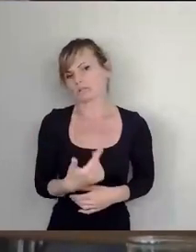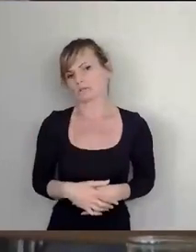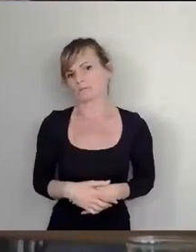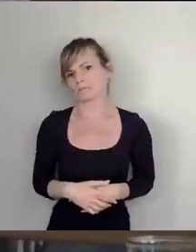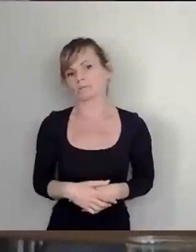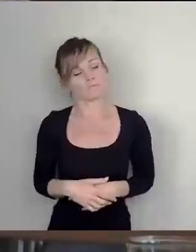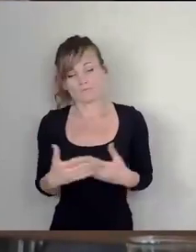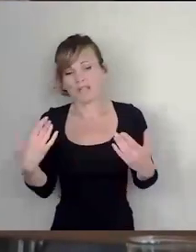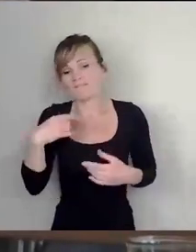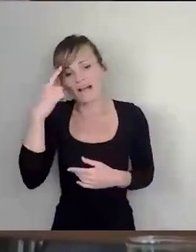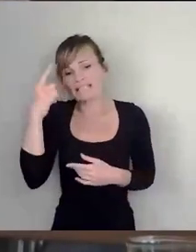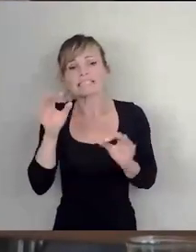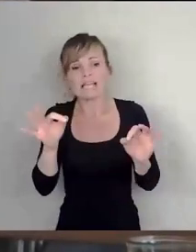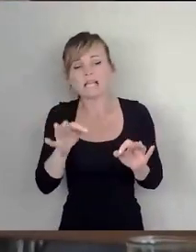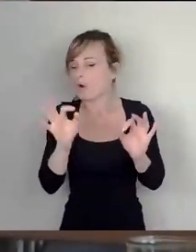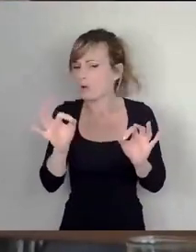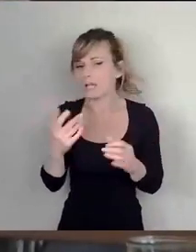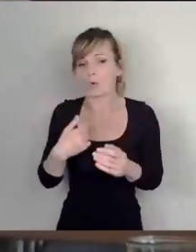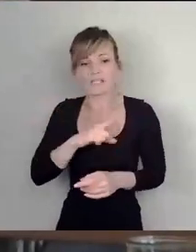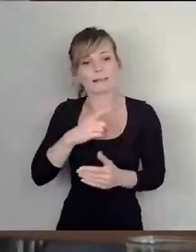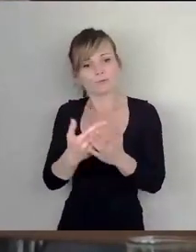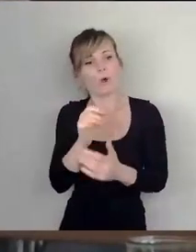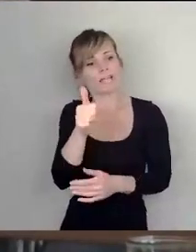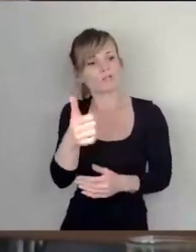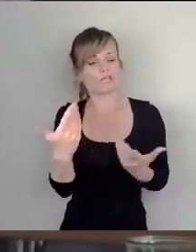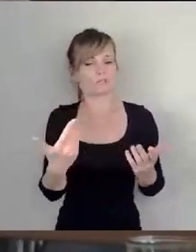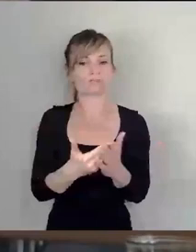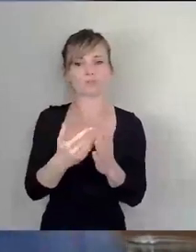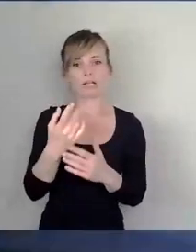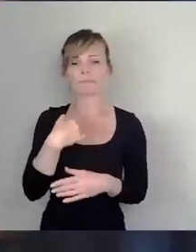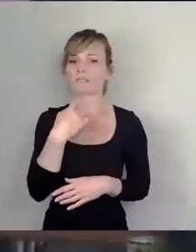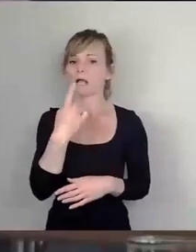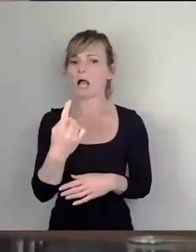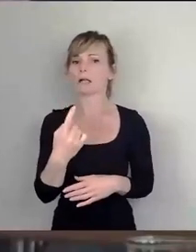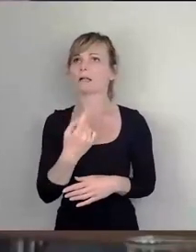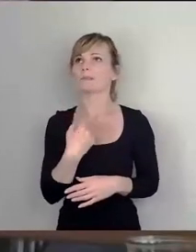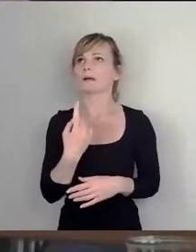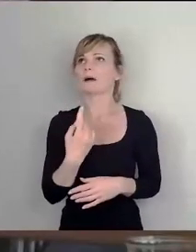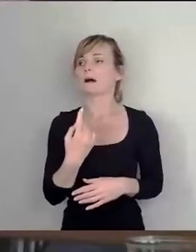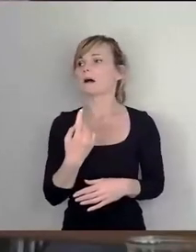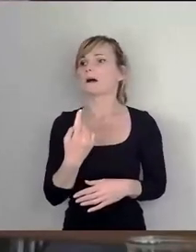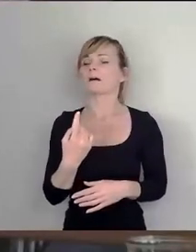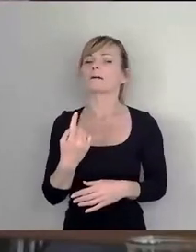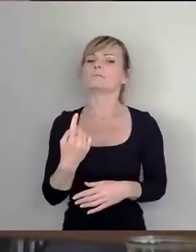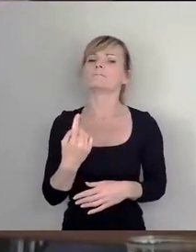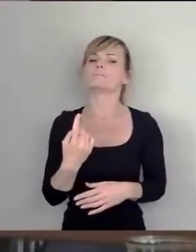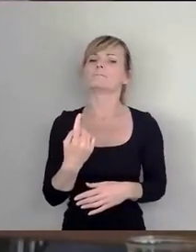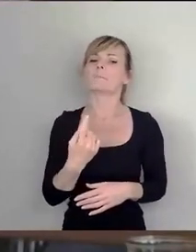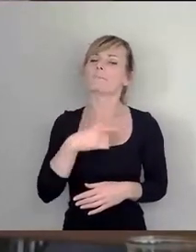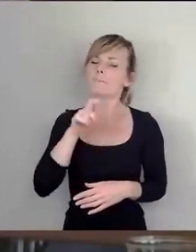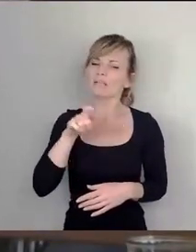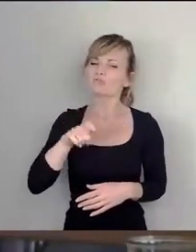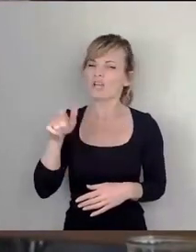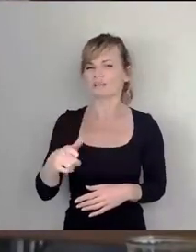genau, wir wissen es nicht, ich würde es so einschätzen, und ich möchte gerne sagen, dass wir haben, wir können als Menschen Großes